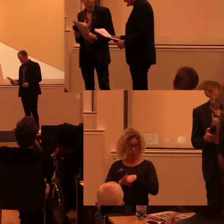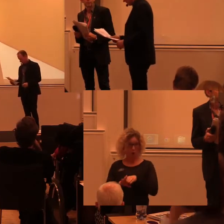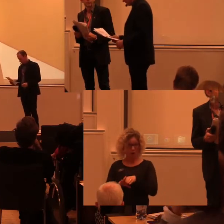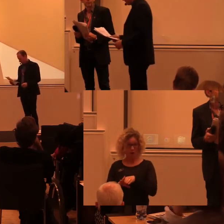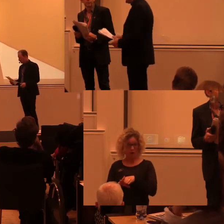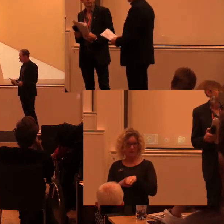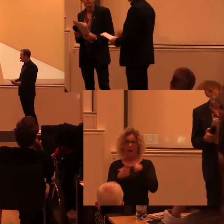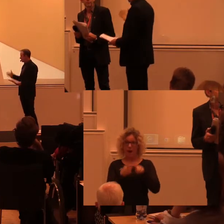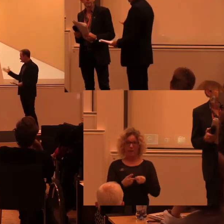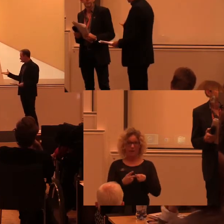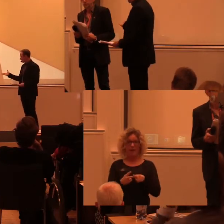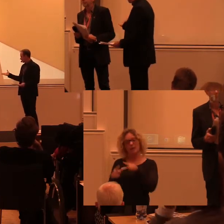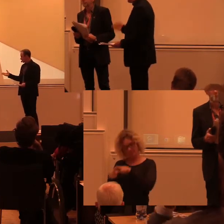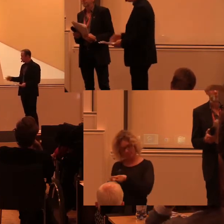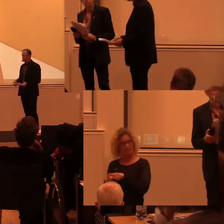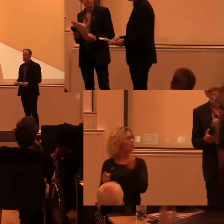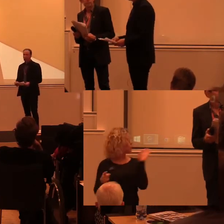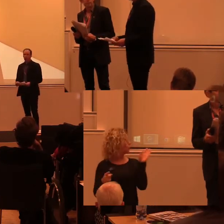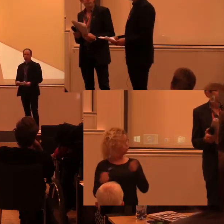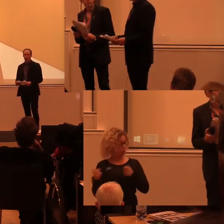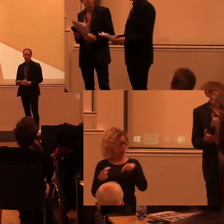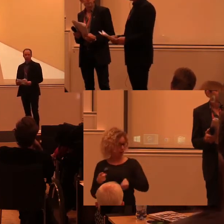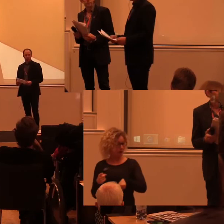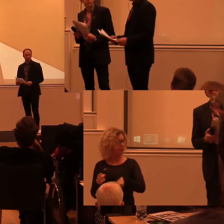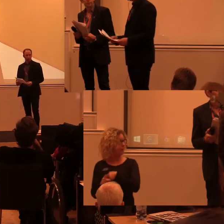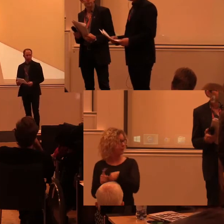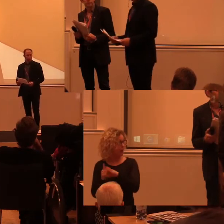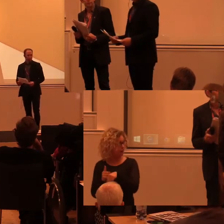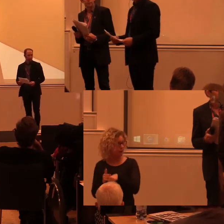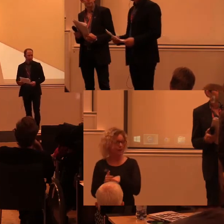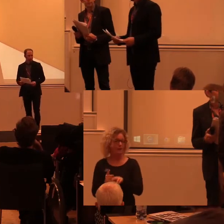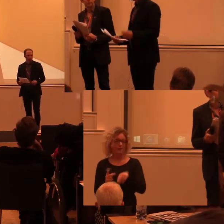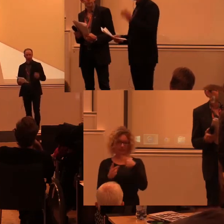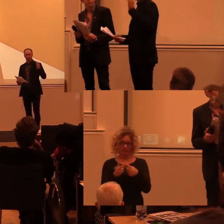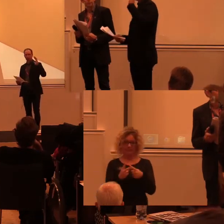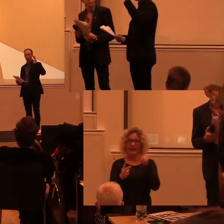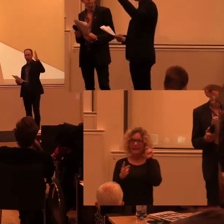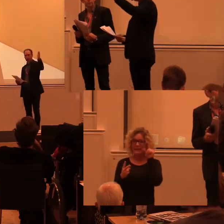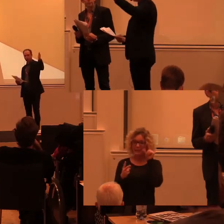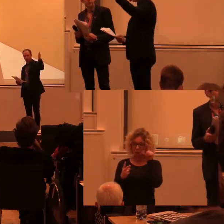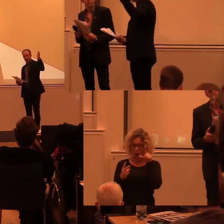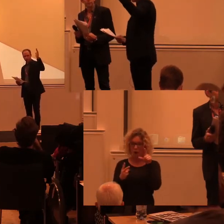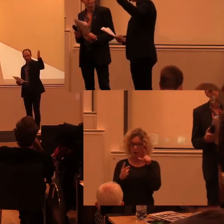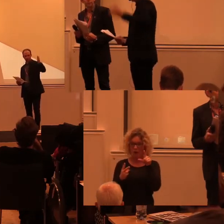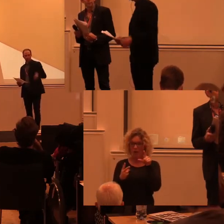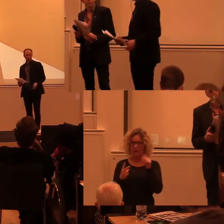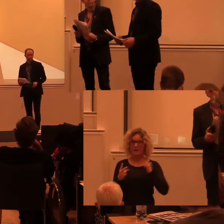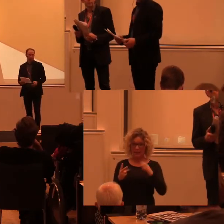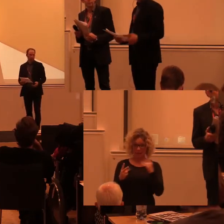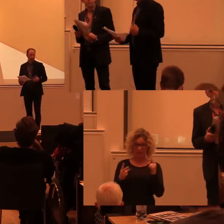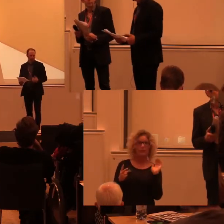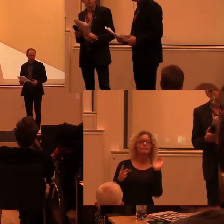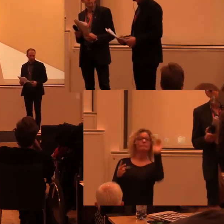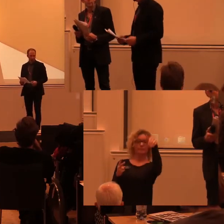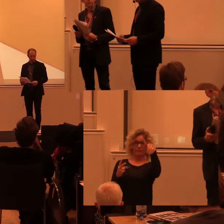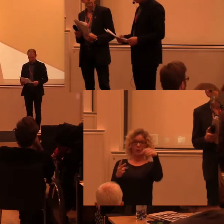Och där kommer Christian att moderera. Och det spåret som handlar om digital tillgänglighet kommer vara i salen precis bakom ryggen